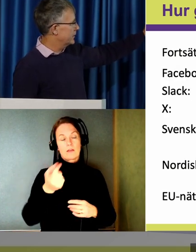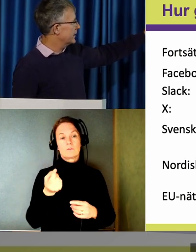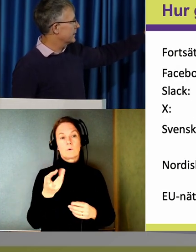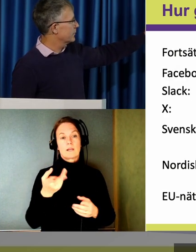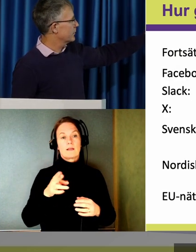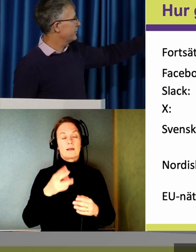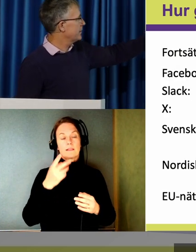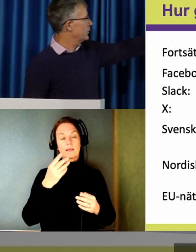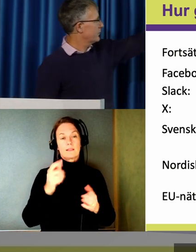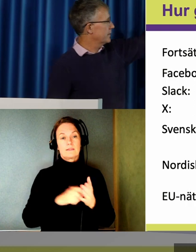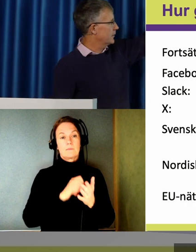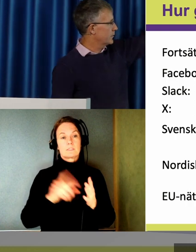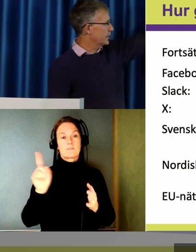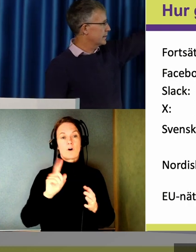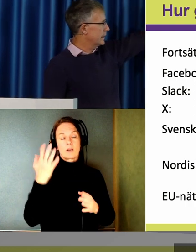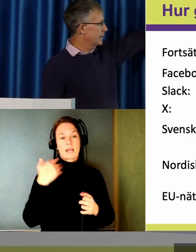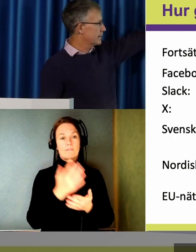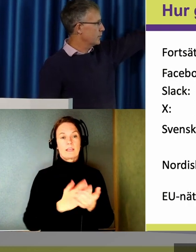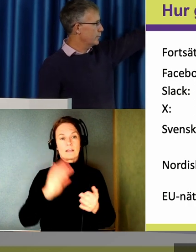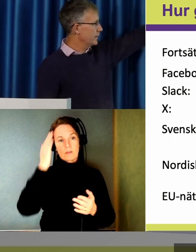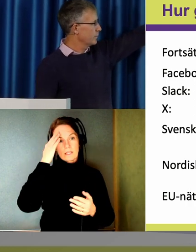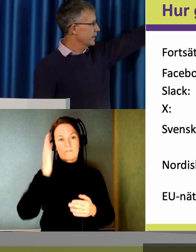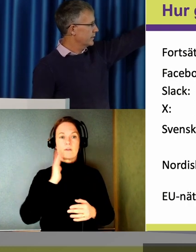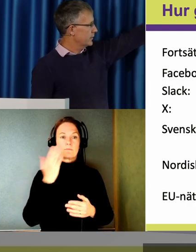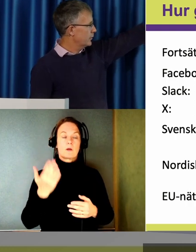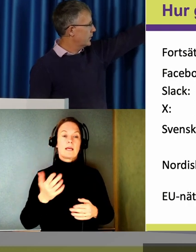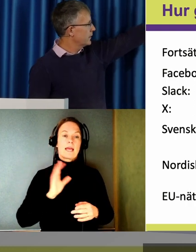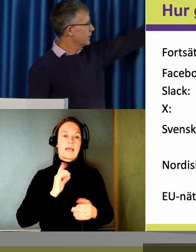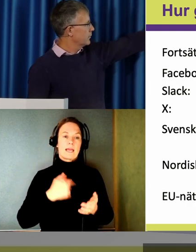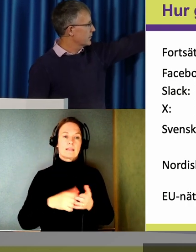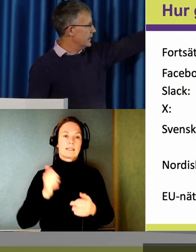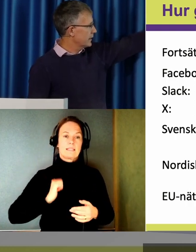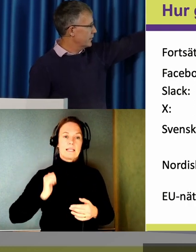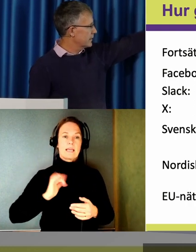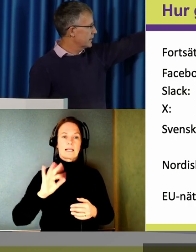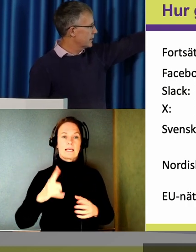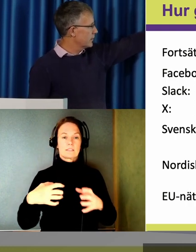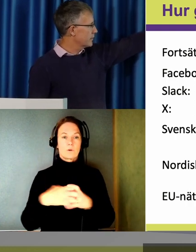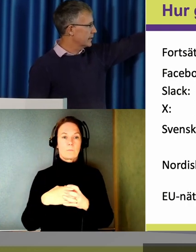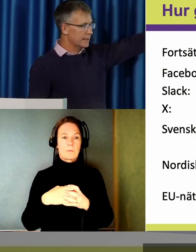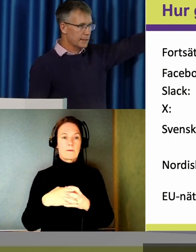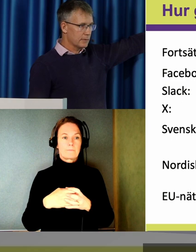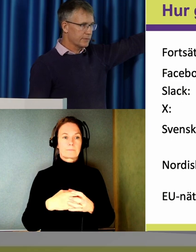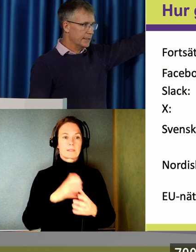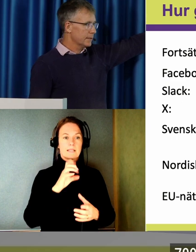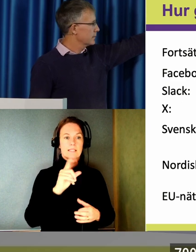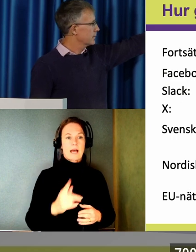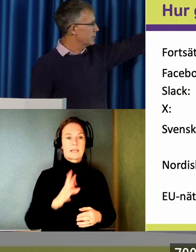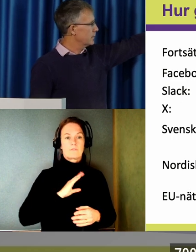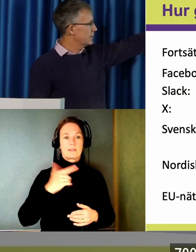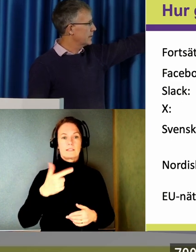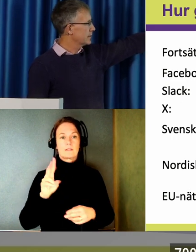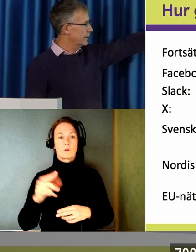dela erfarenheter. På Facebook finns en grupp som heter Tillgänglighetstruppen. Den tycker jag är bra. På Slack finns det en kanal som heter T12T.